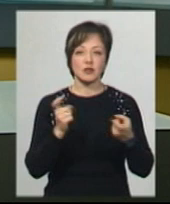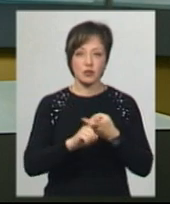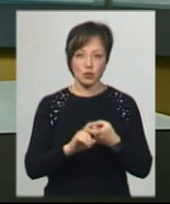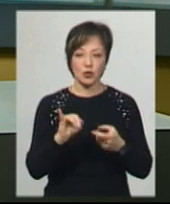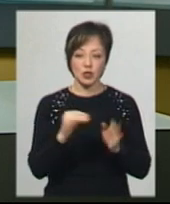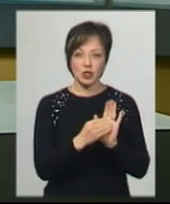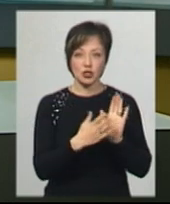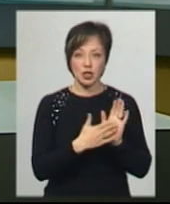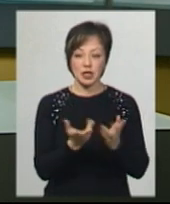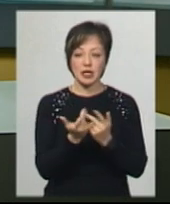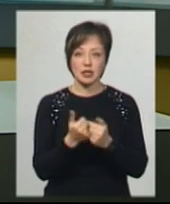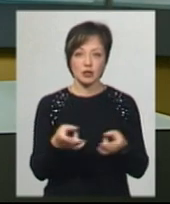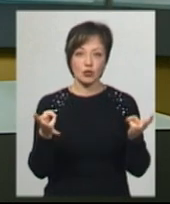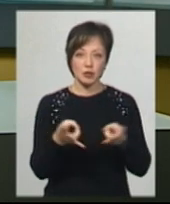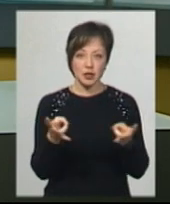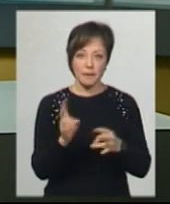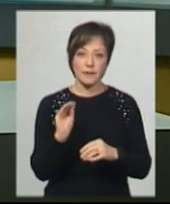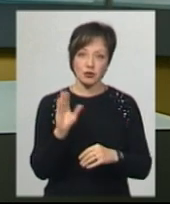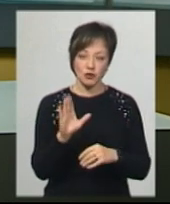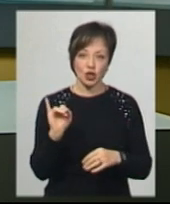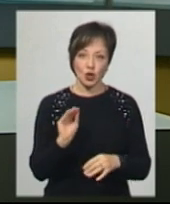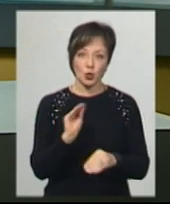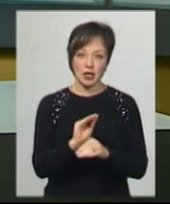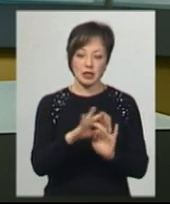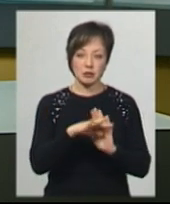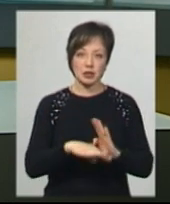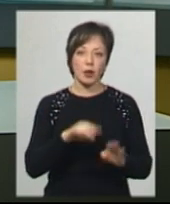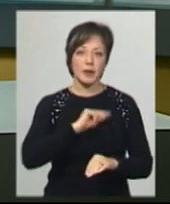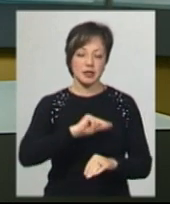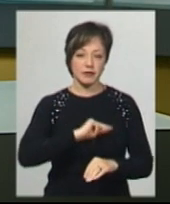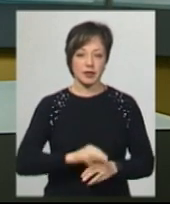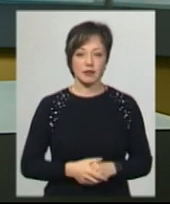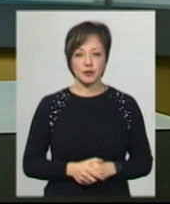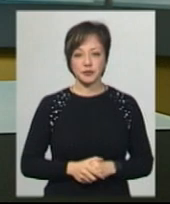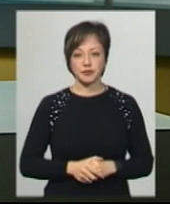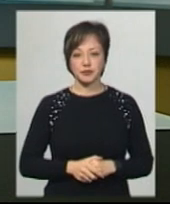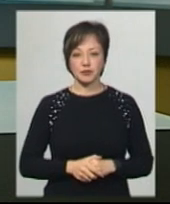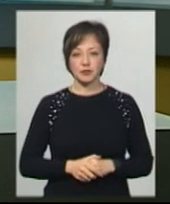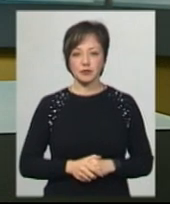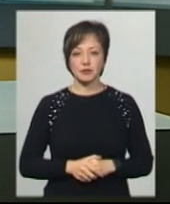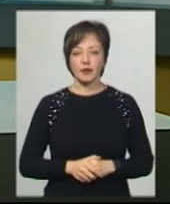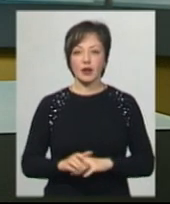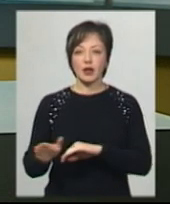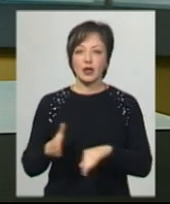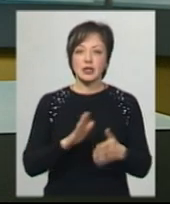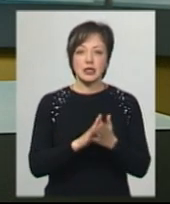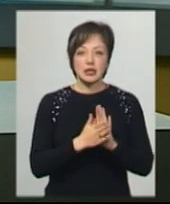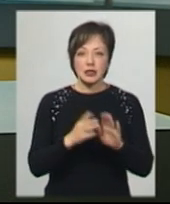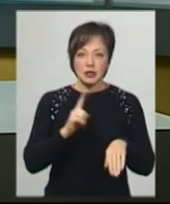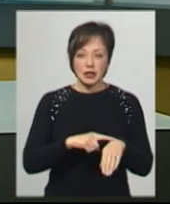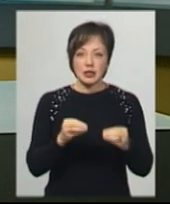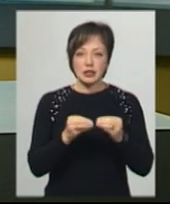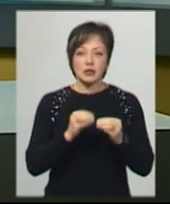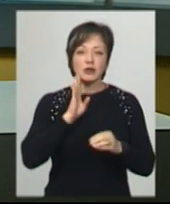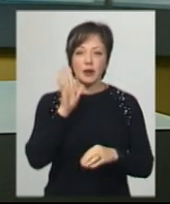із зазначенням кількості необхідних посвідчень та додали список працівників. Станом на 10 ранку п'ять